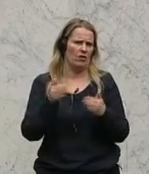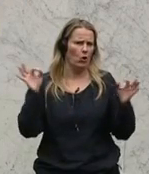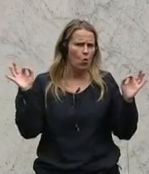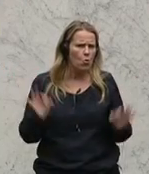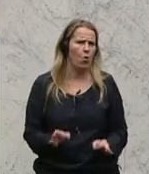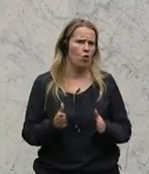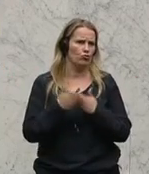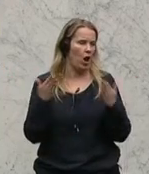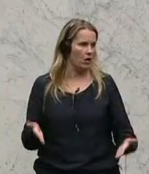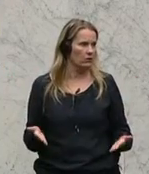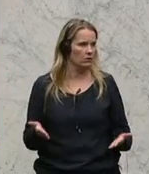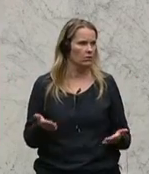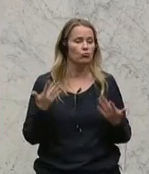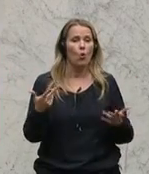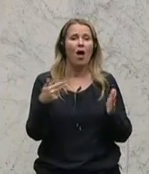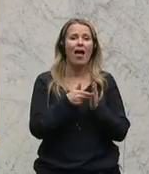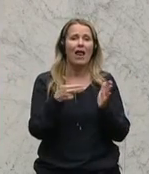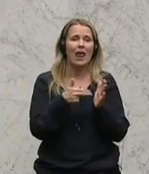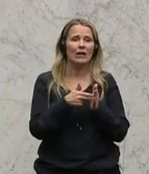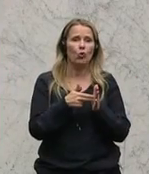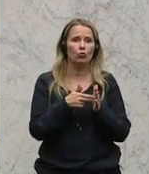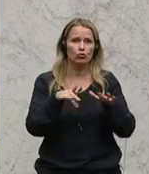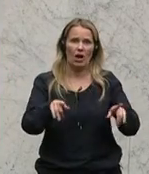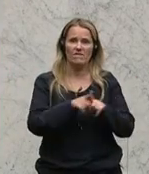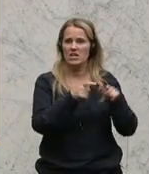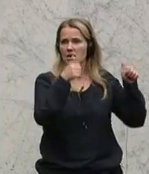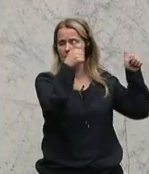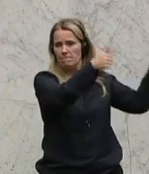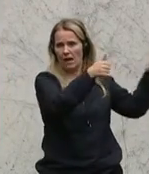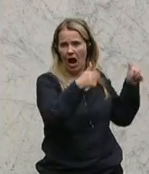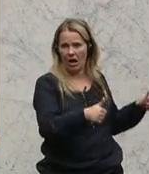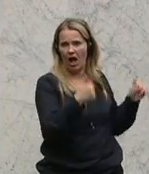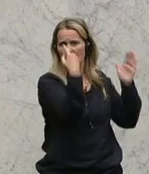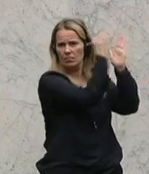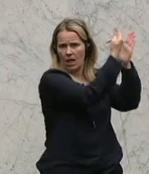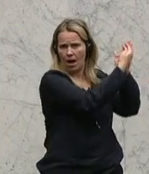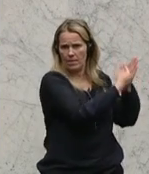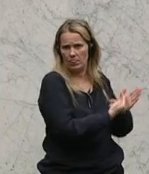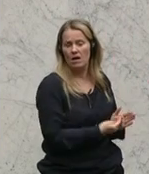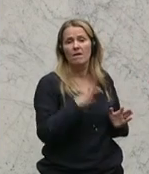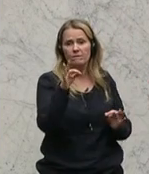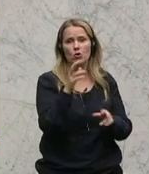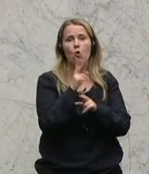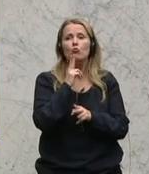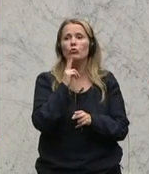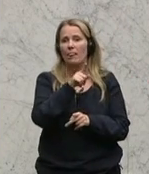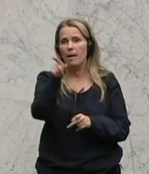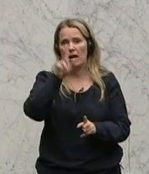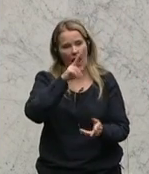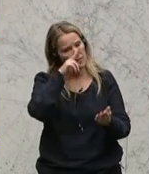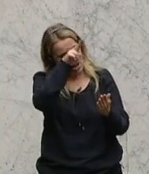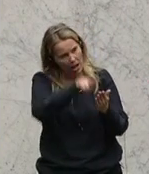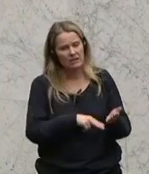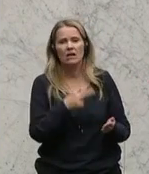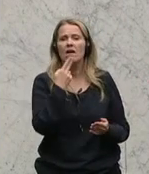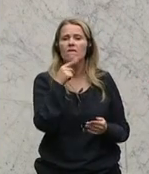schaden. Und wir werden sowas wie einen elektronischen Pranger hier auch einführen, wo diese Namen auch einmal den Unternehmern in Österreich auch nachlesen können,